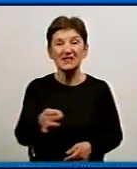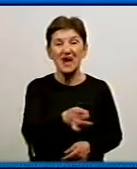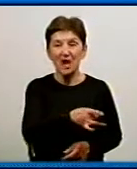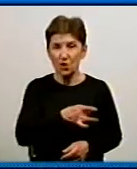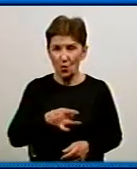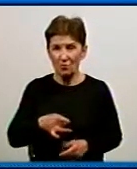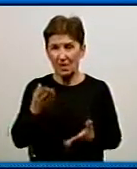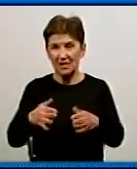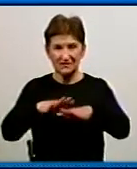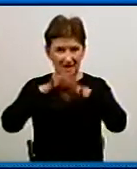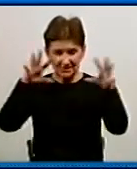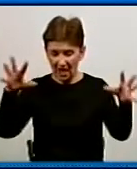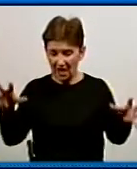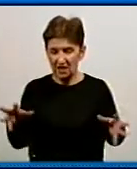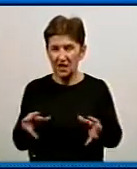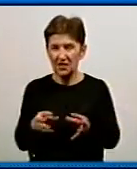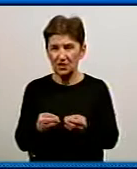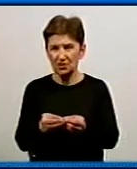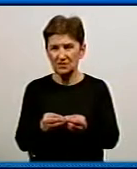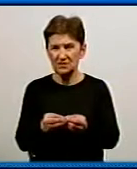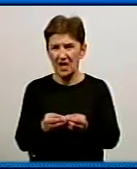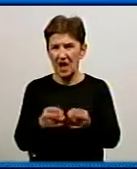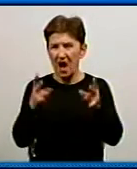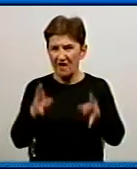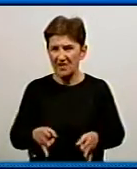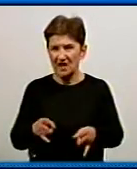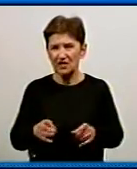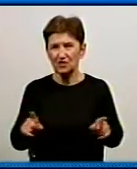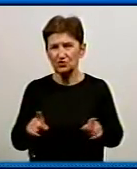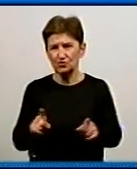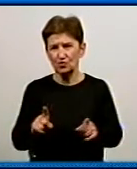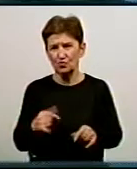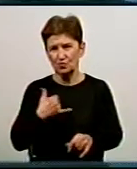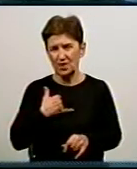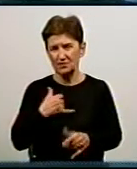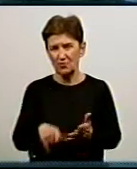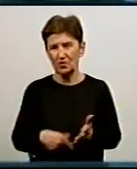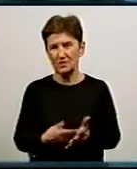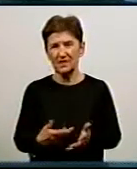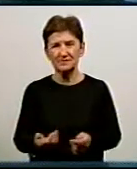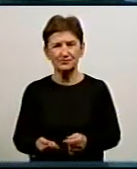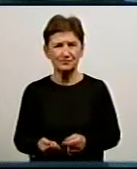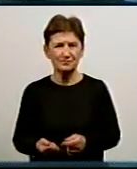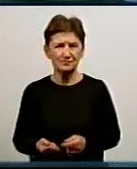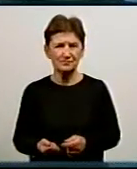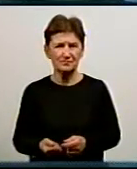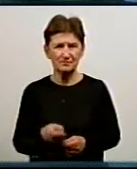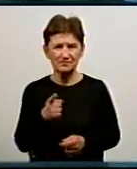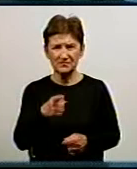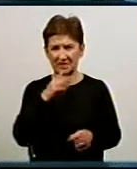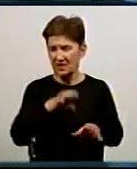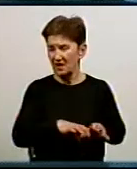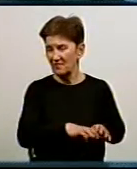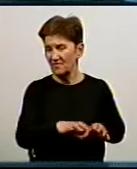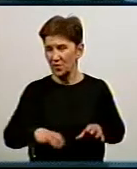загальною кількістю аварій, які трапляються у Кропивницькому? Так, водогін – це магістральний. водогін, який